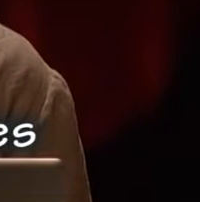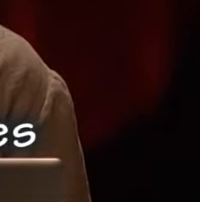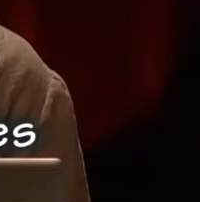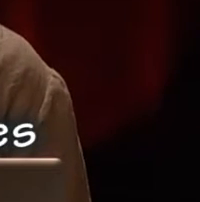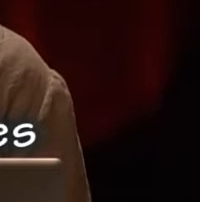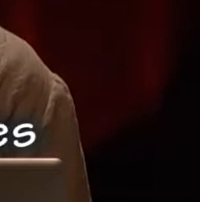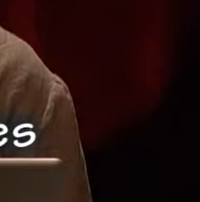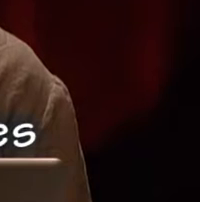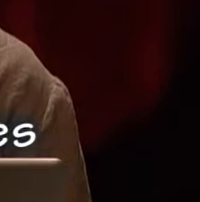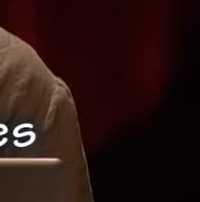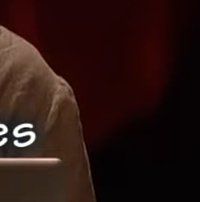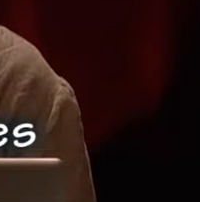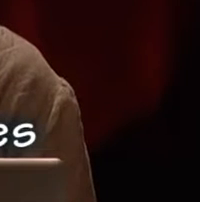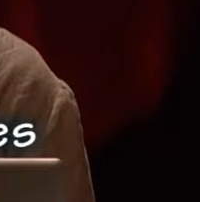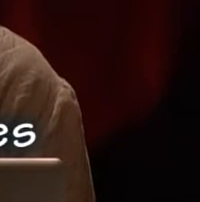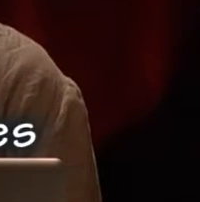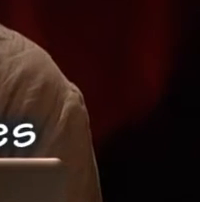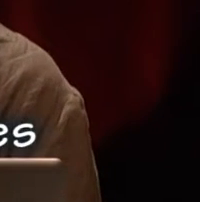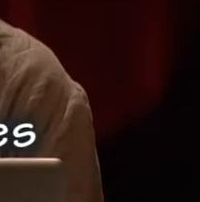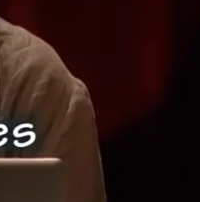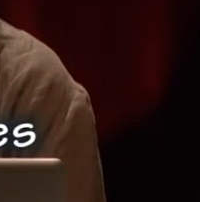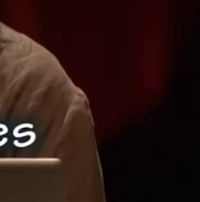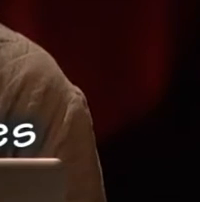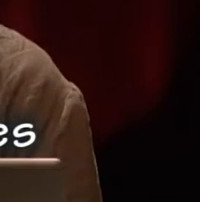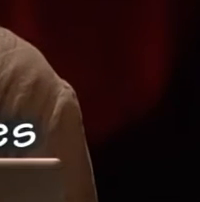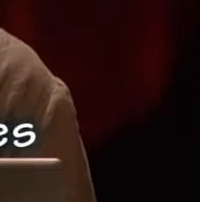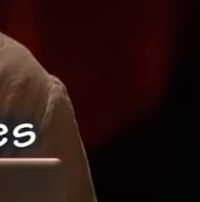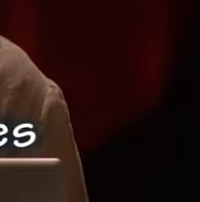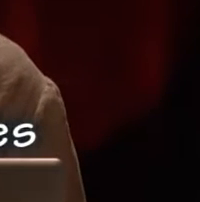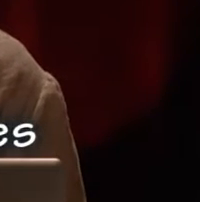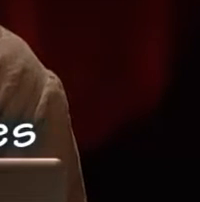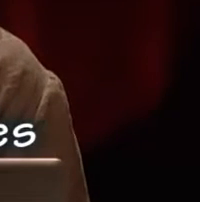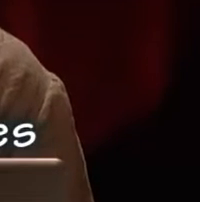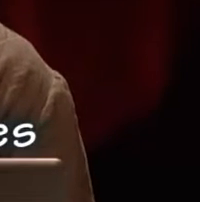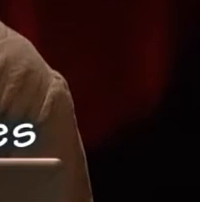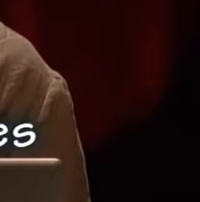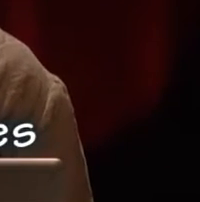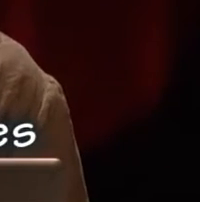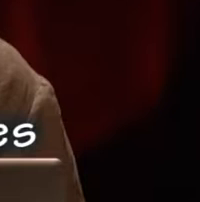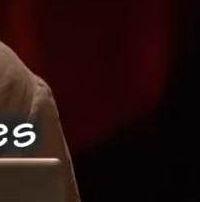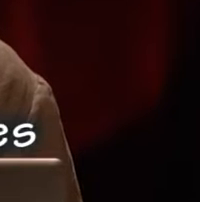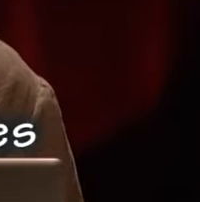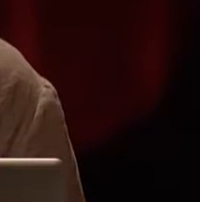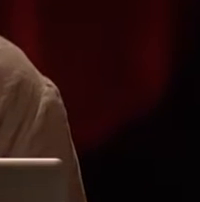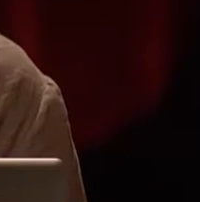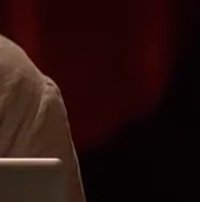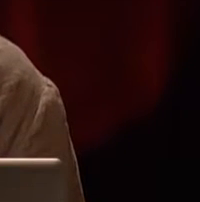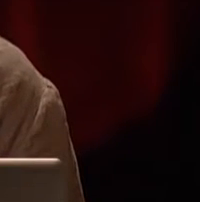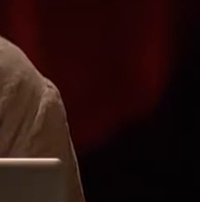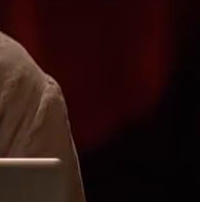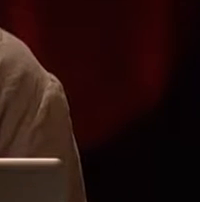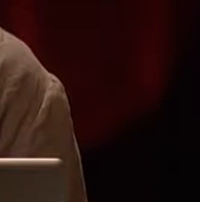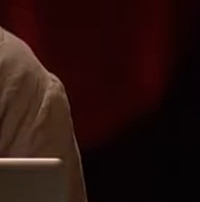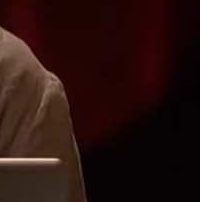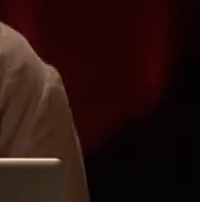'hui, ce que vous voyez, c'est une fusion de deux institutions et de cycles de conférences hors mur des universités.